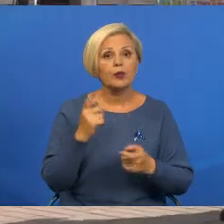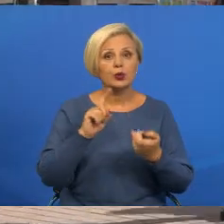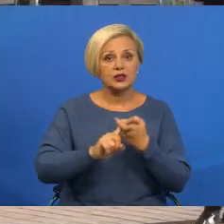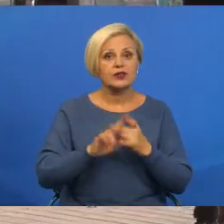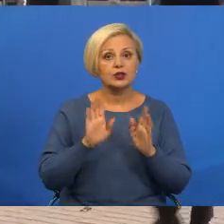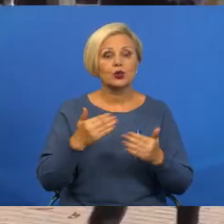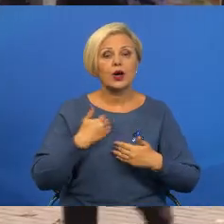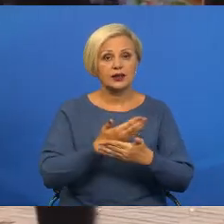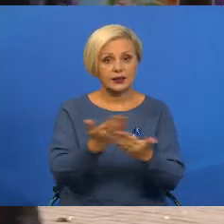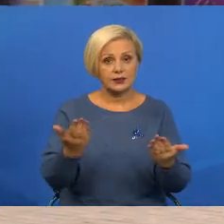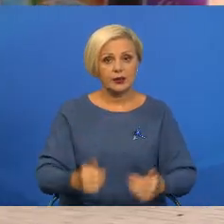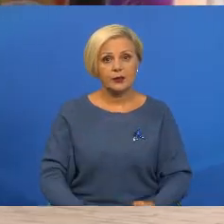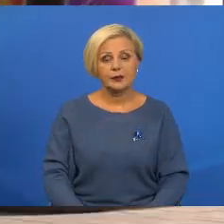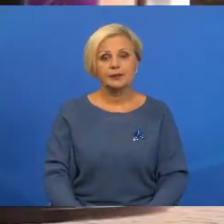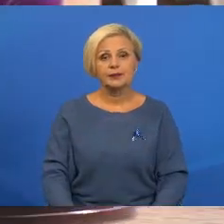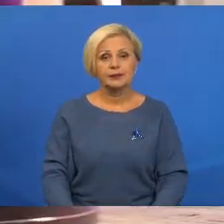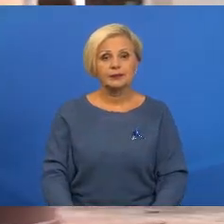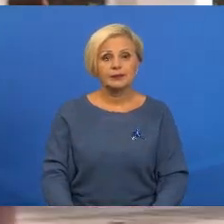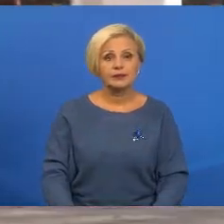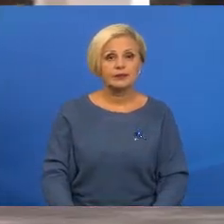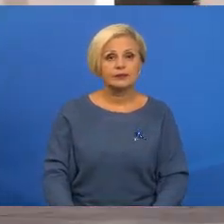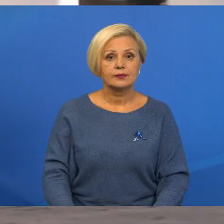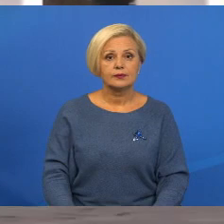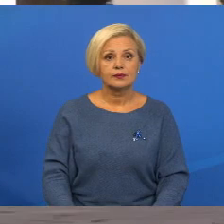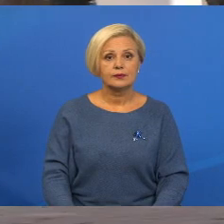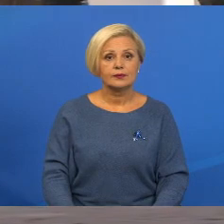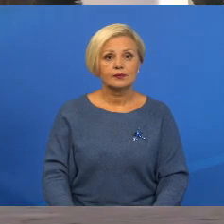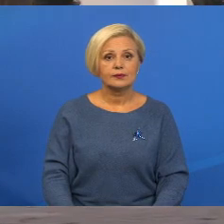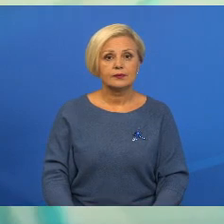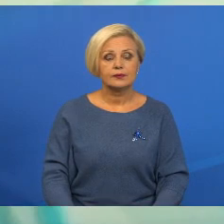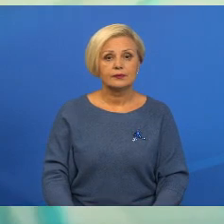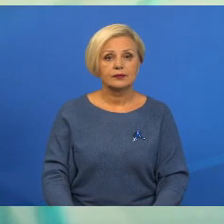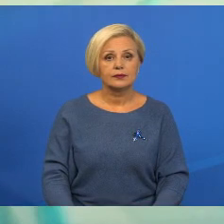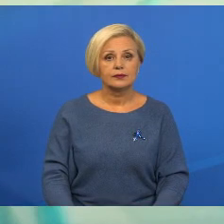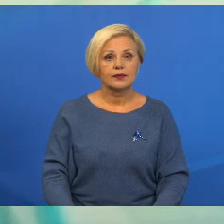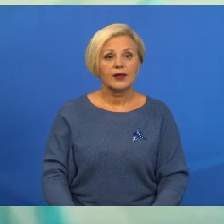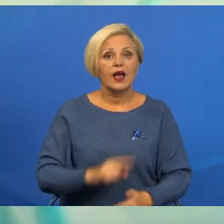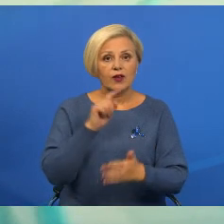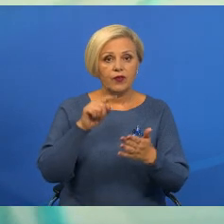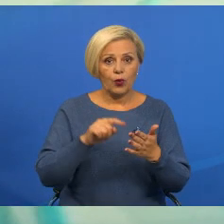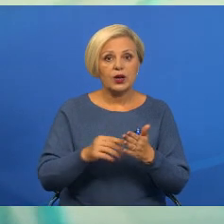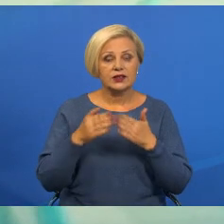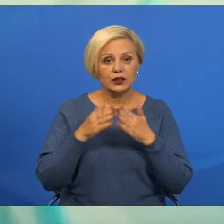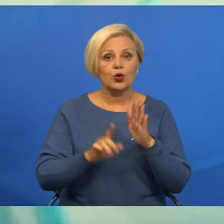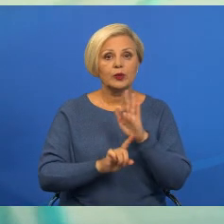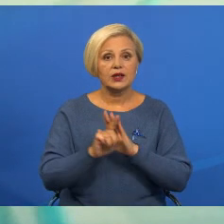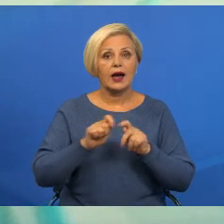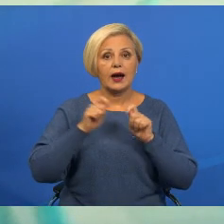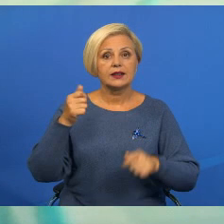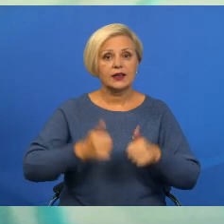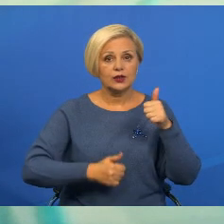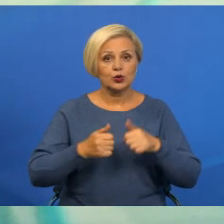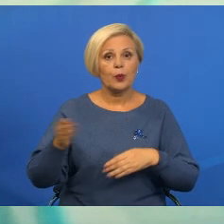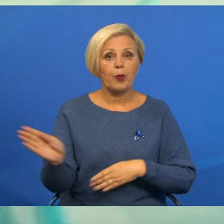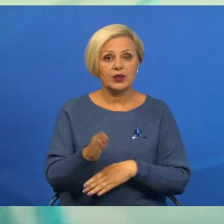залежит только одна из самих. Виктория Крюда, Валерий Гапанько, Телерадио компания «Гомель». В городе над Сожем стартовал открытый турнир